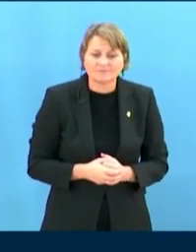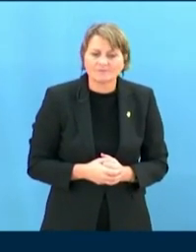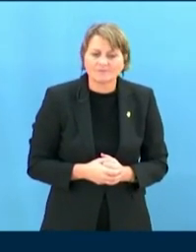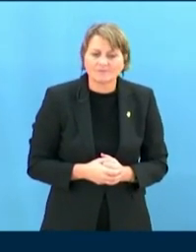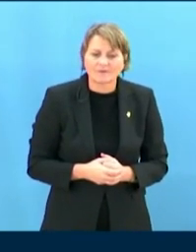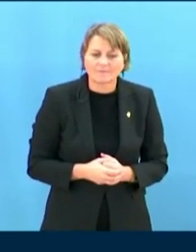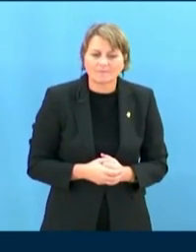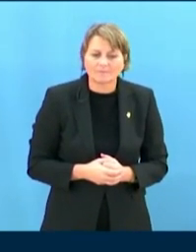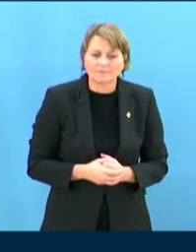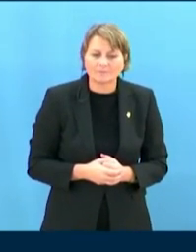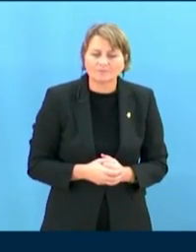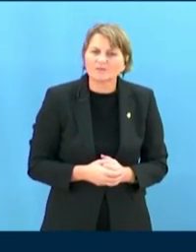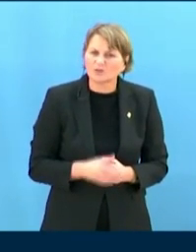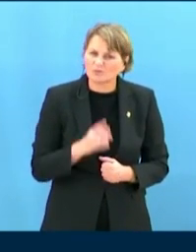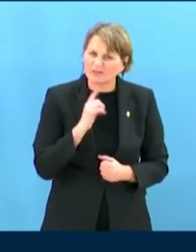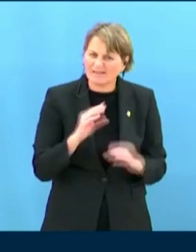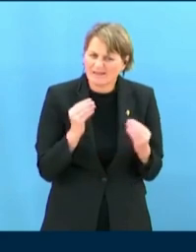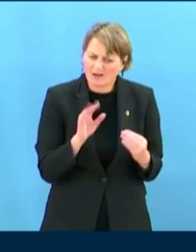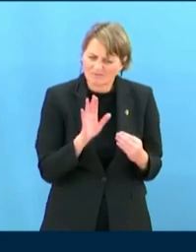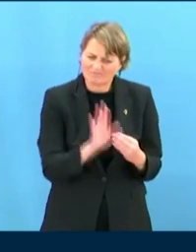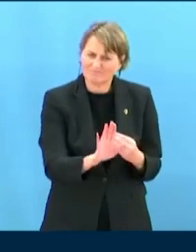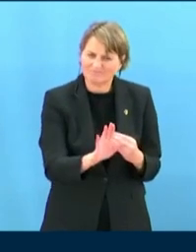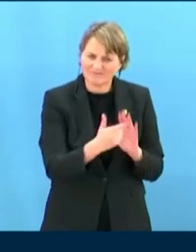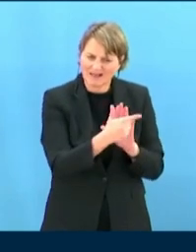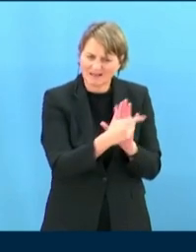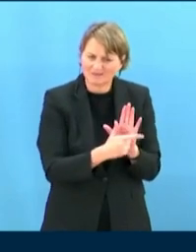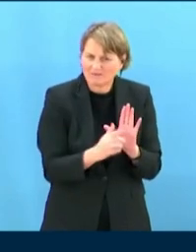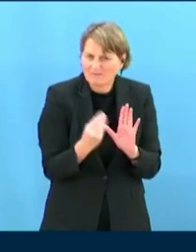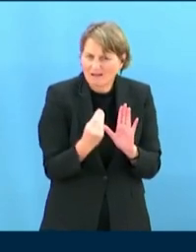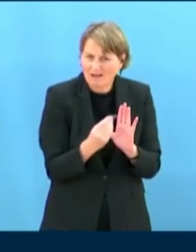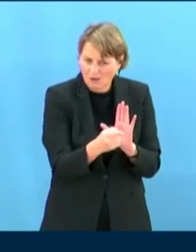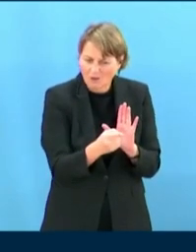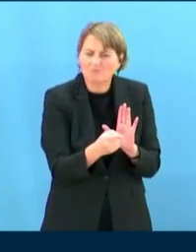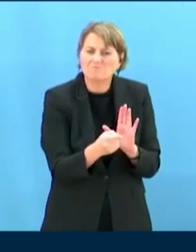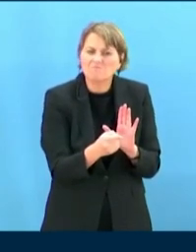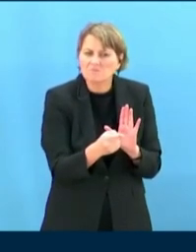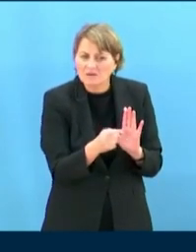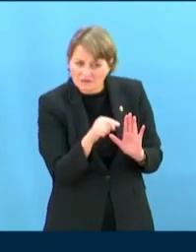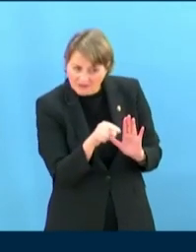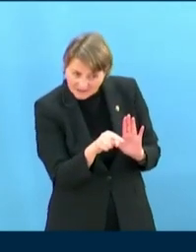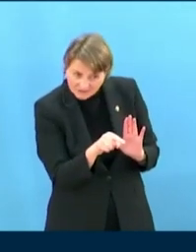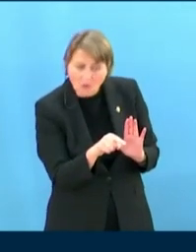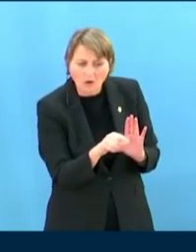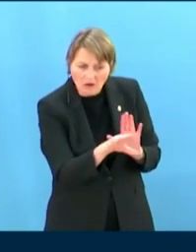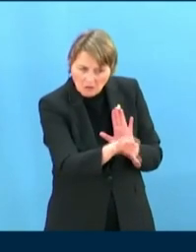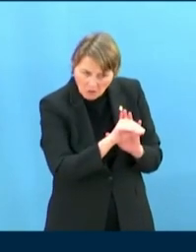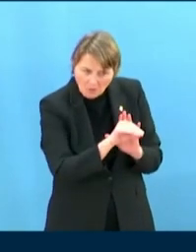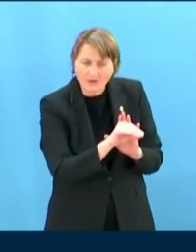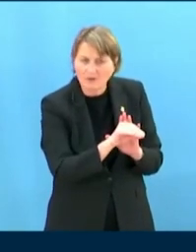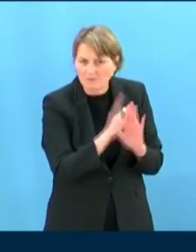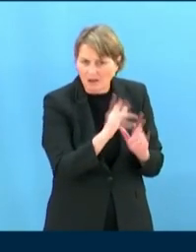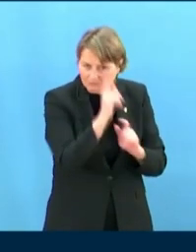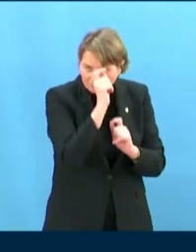constitutionnel, constitution ou charte autochtone intégrant la Déclaration sur les droits des peuples autochtones à partir d'un